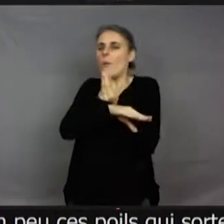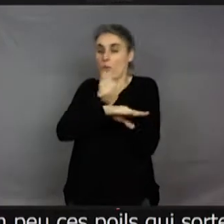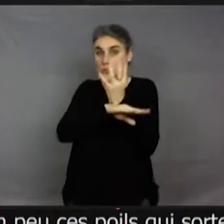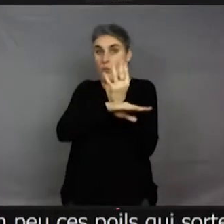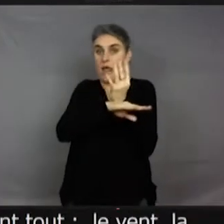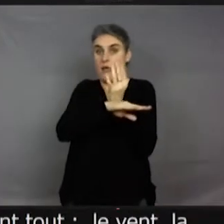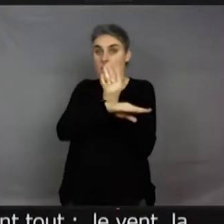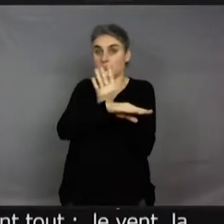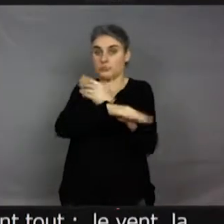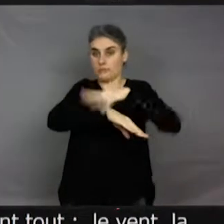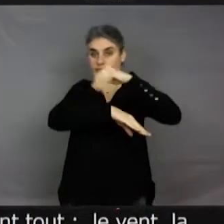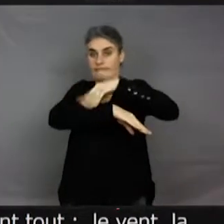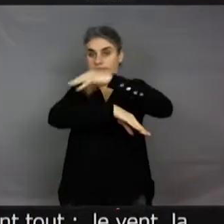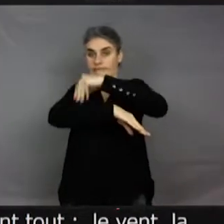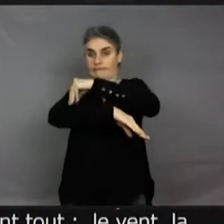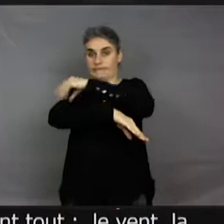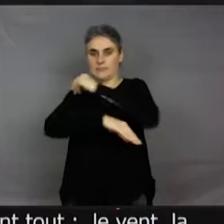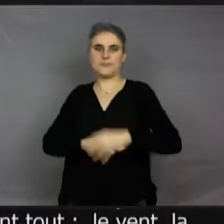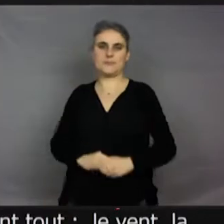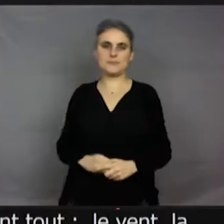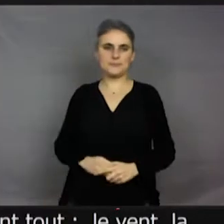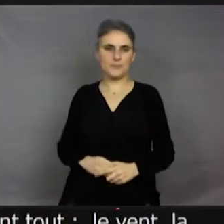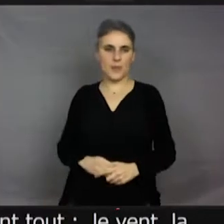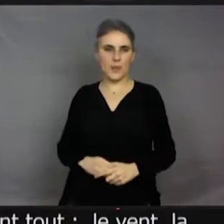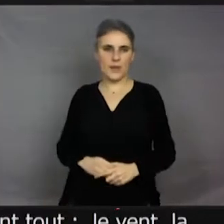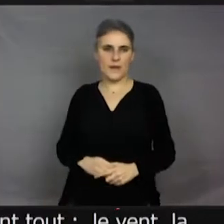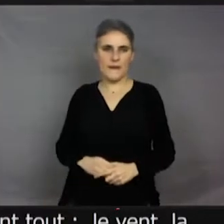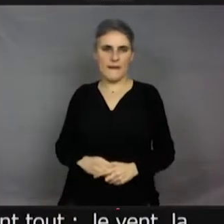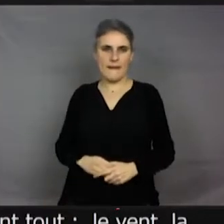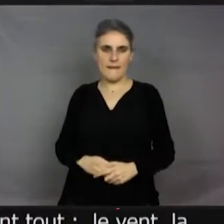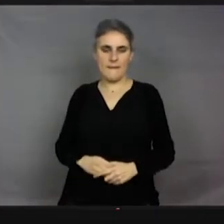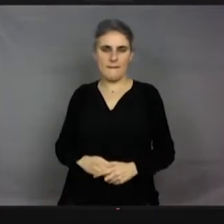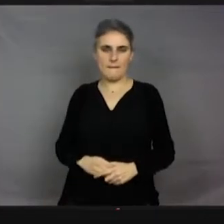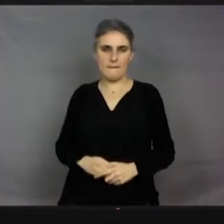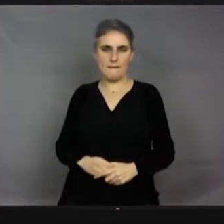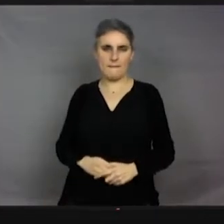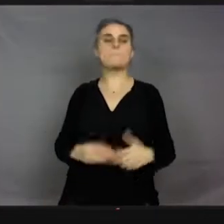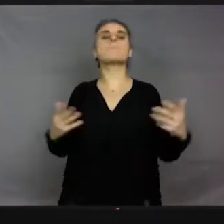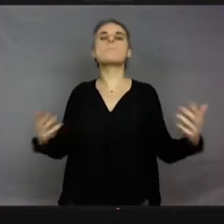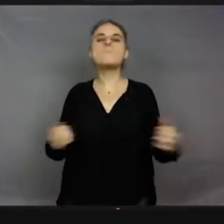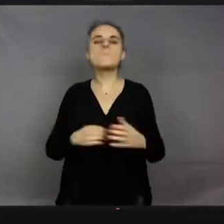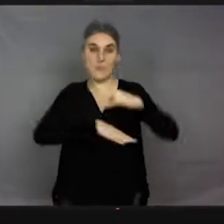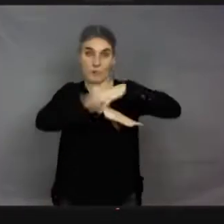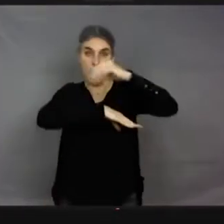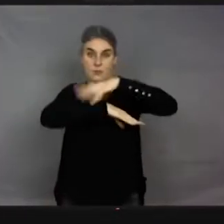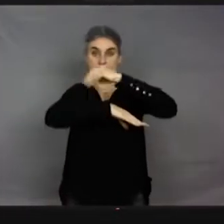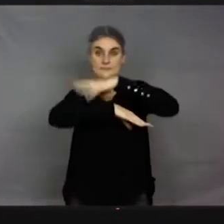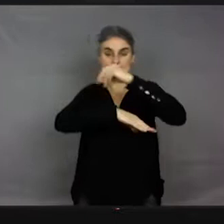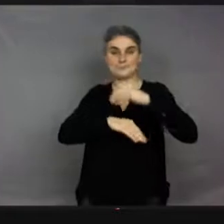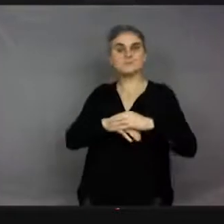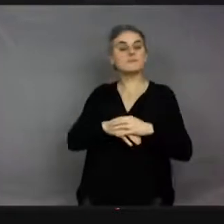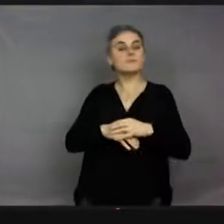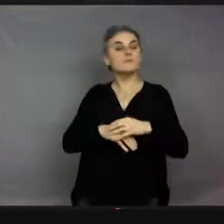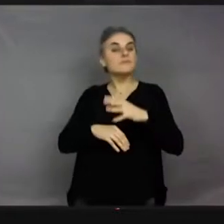Grâce à ces poils sensoriels, notamment. Et d'ailleurs, parmi ces poils, il y en a souvent qui sont regroupés